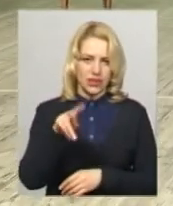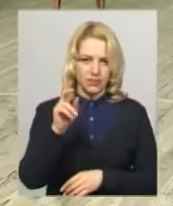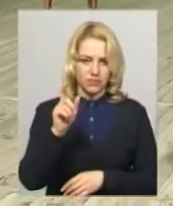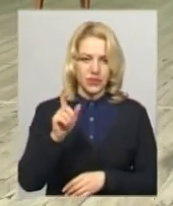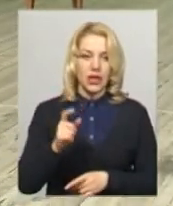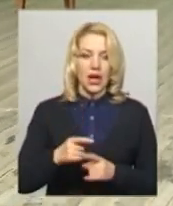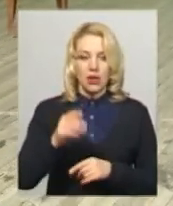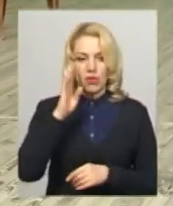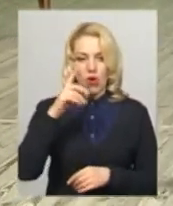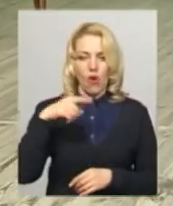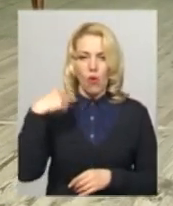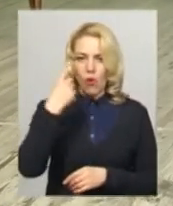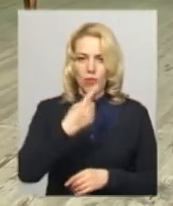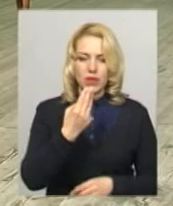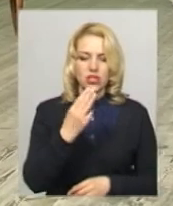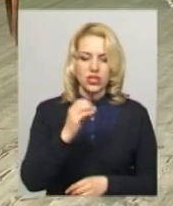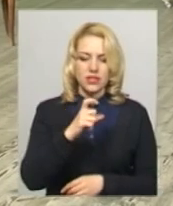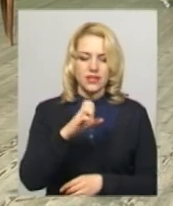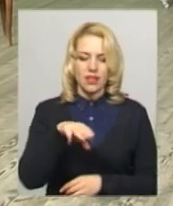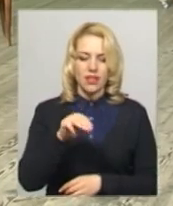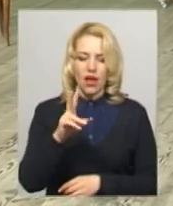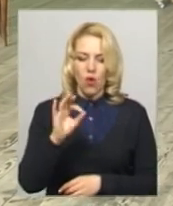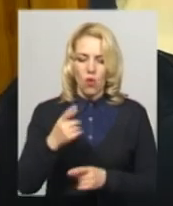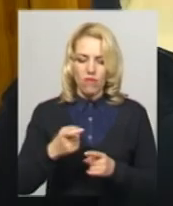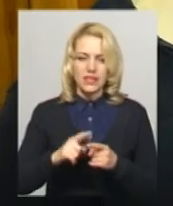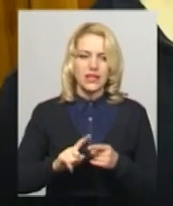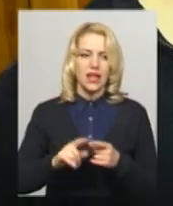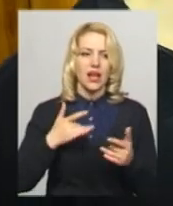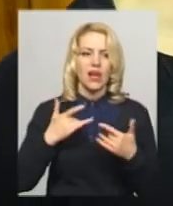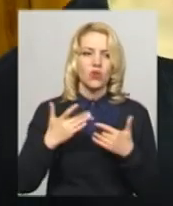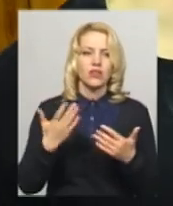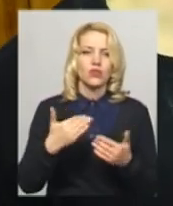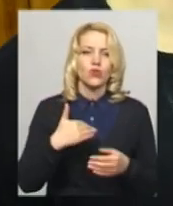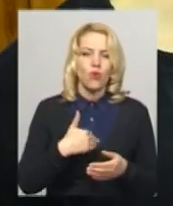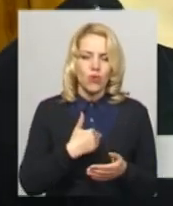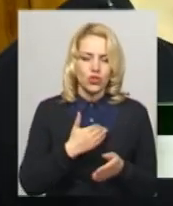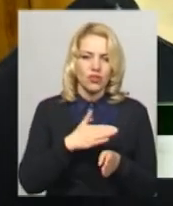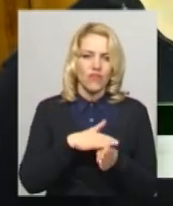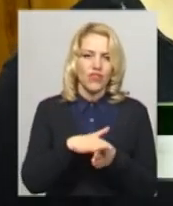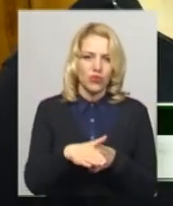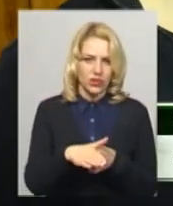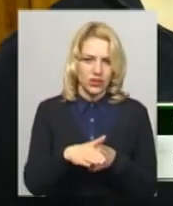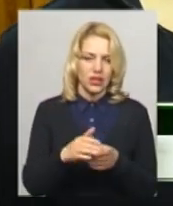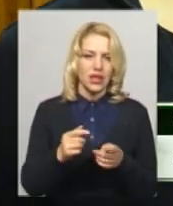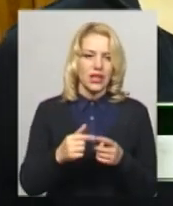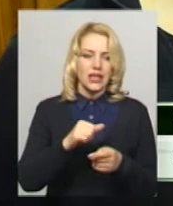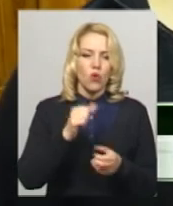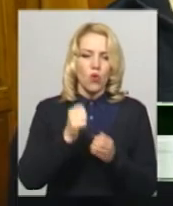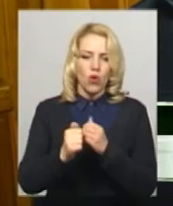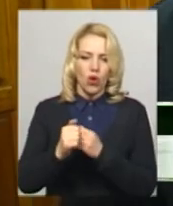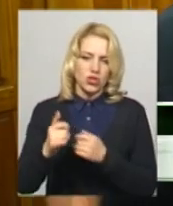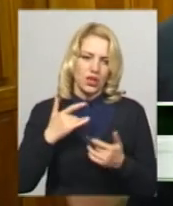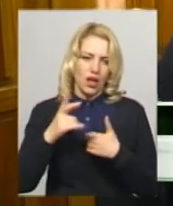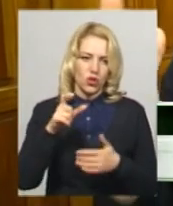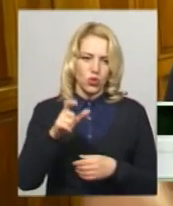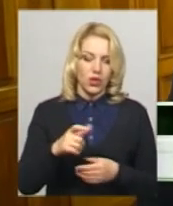образ Хлистакова – це одна з ролей, яку мріє зіграти кожен актор. Є дві дійові особи – страх і сміх. Сміх – це те,